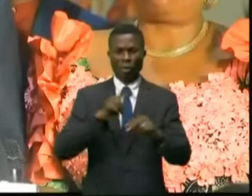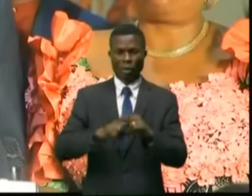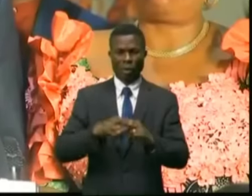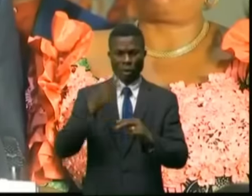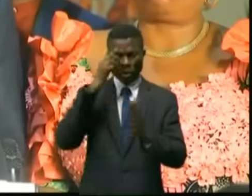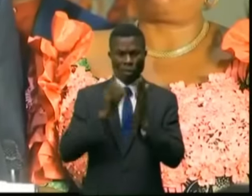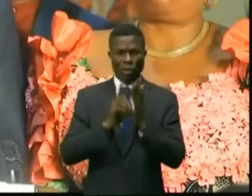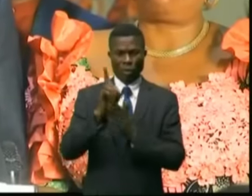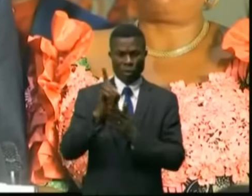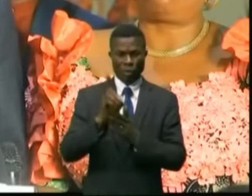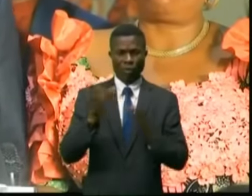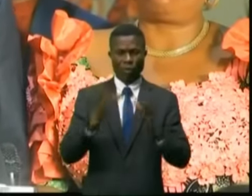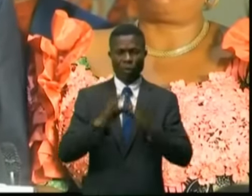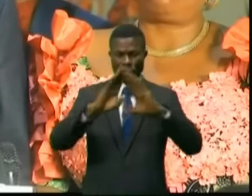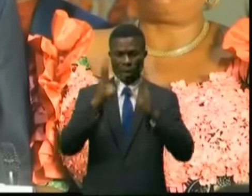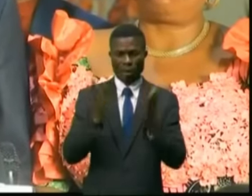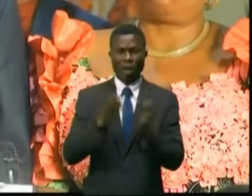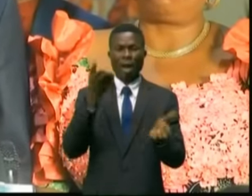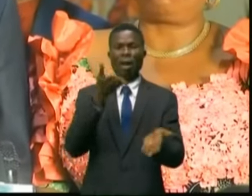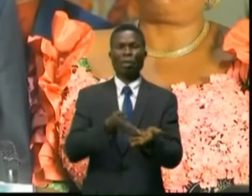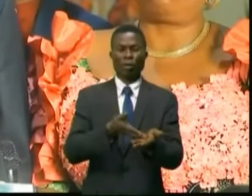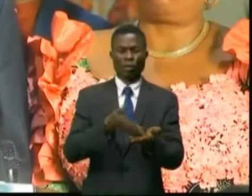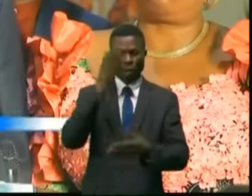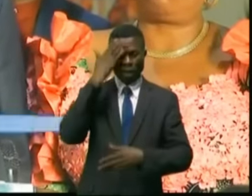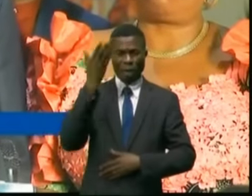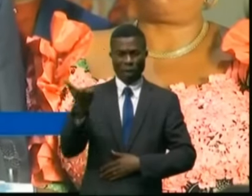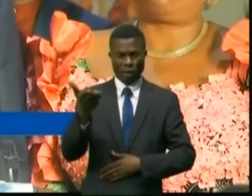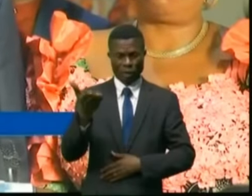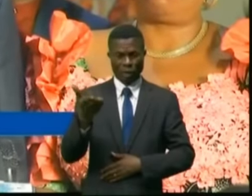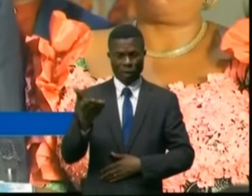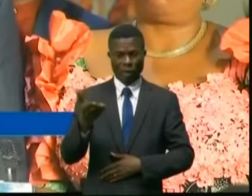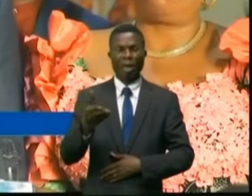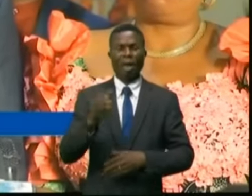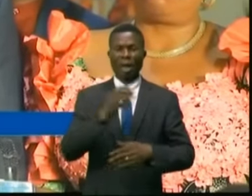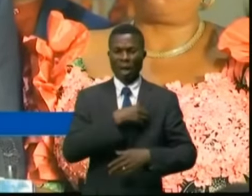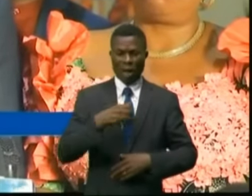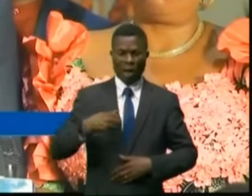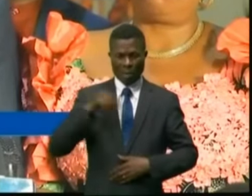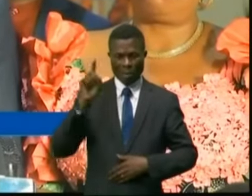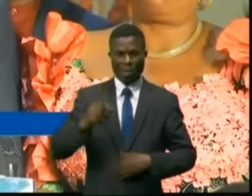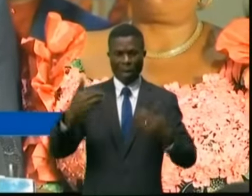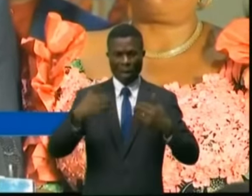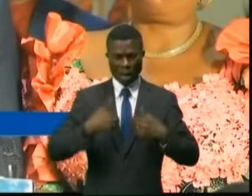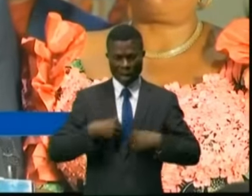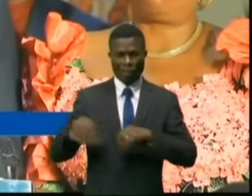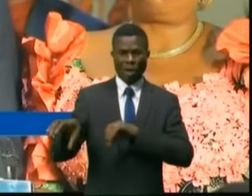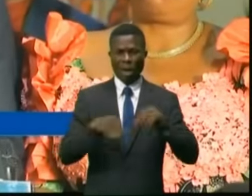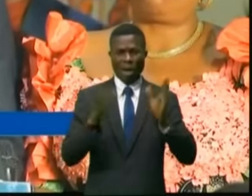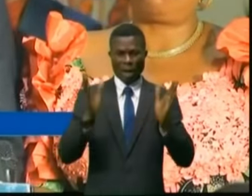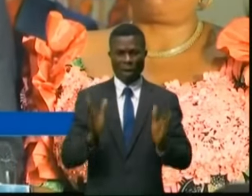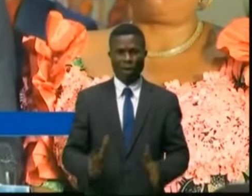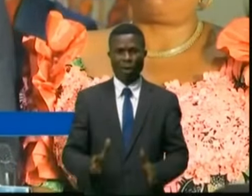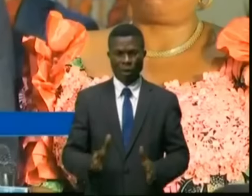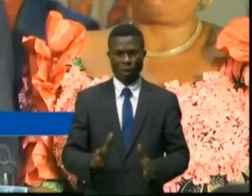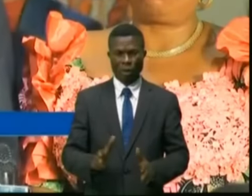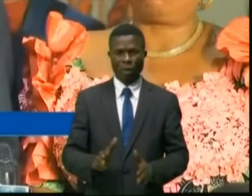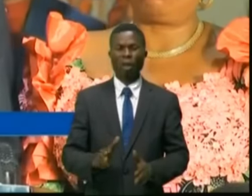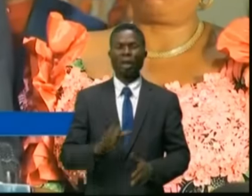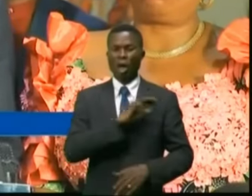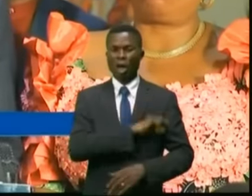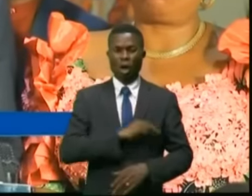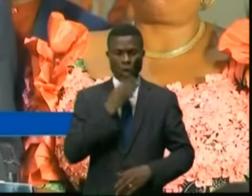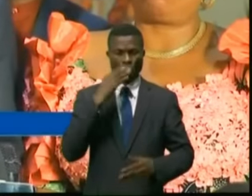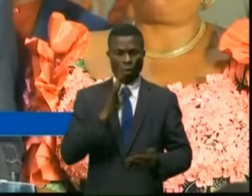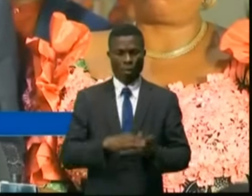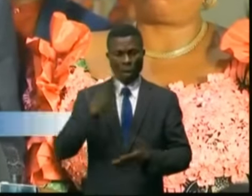développement avec tous les indicateurs qu'elle connaît et pour lesquels elle voudrait bien avoir des acteurs qui ont une probité morale, qui ont une